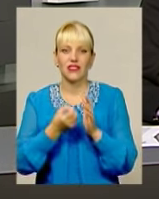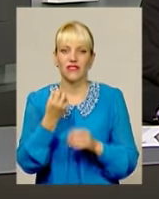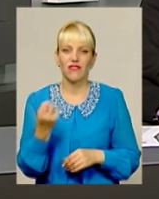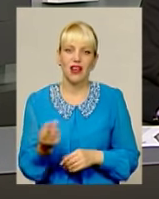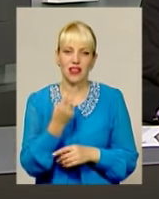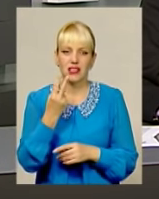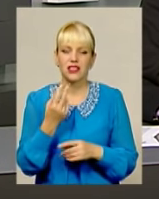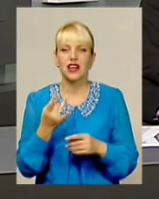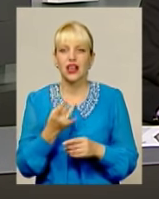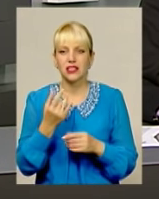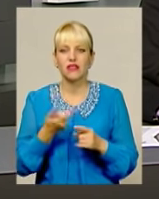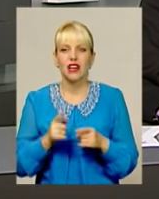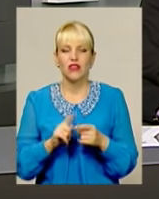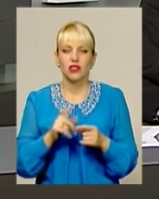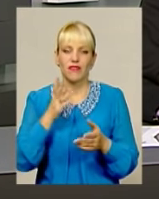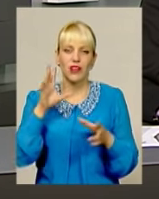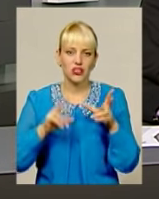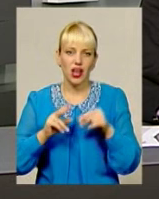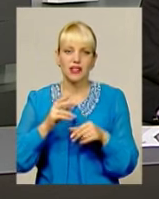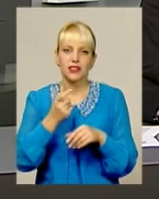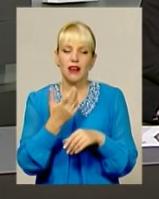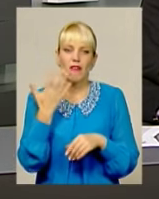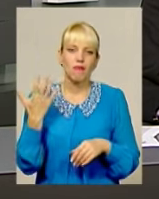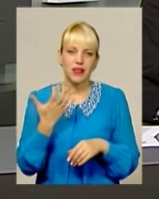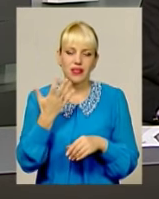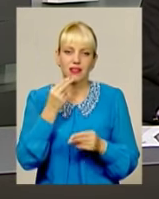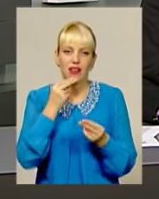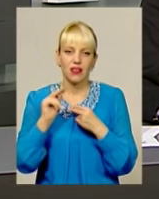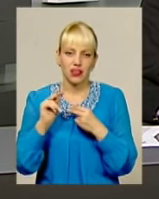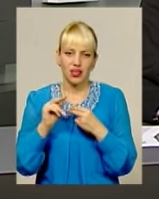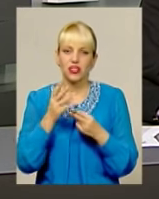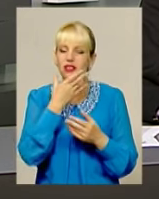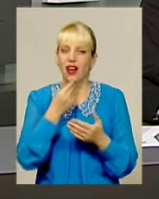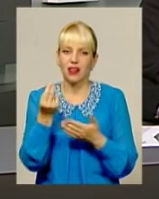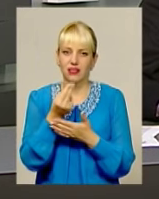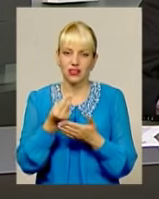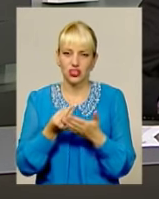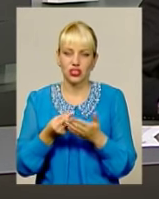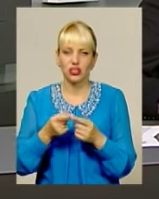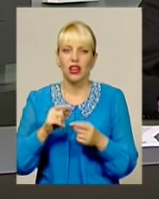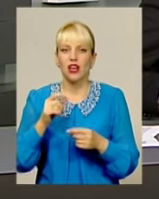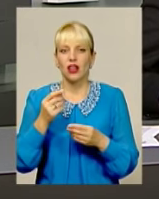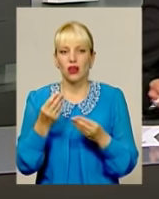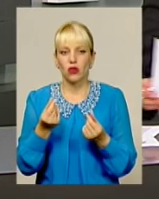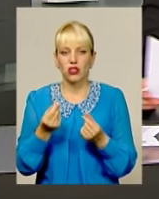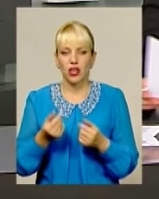залишається у п'ятірці найкрасивіших валют світу і українські гроші майже неможливо підробити.